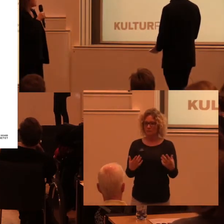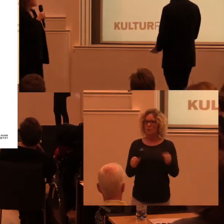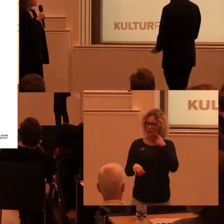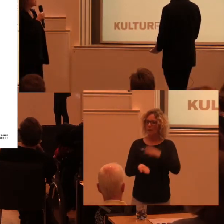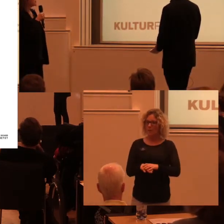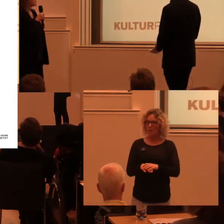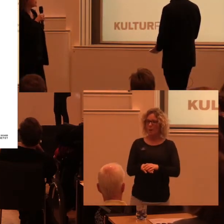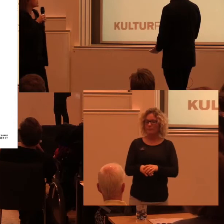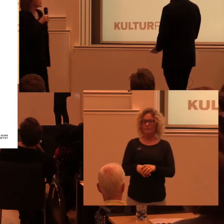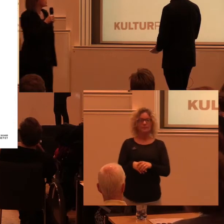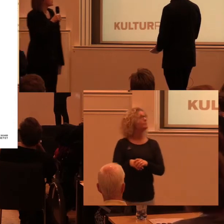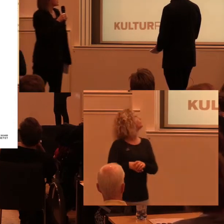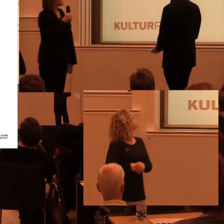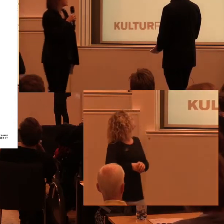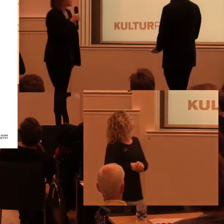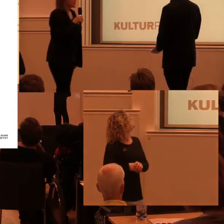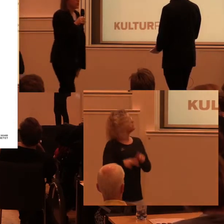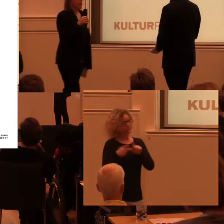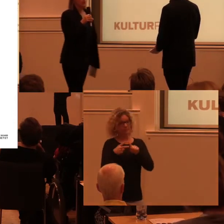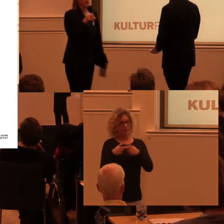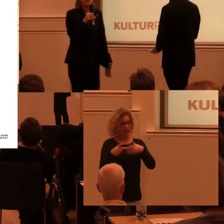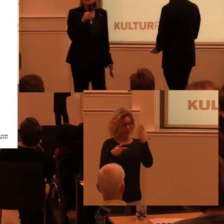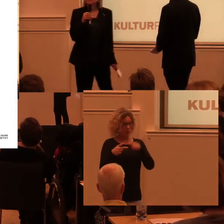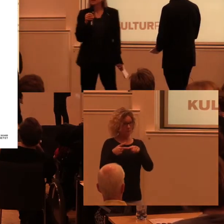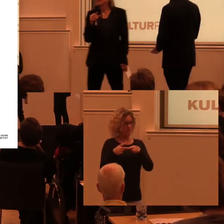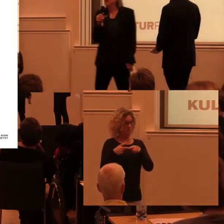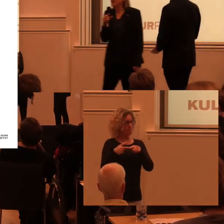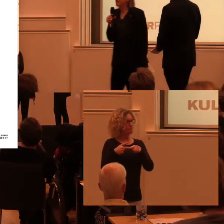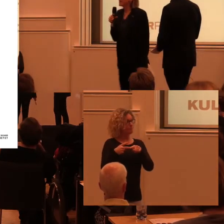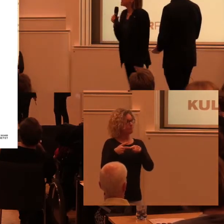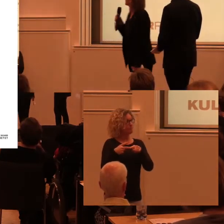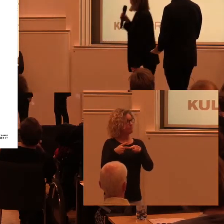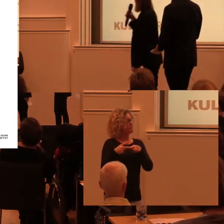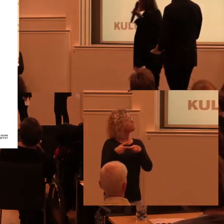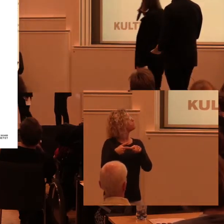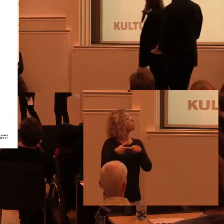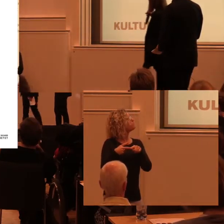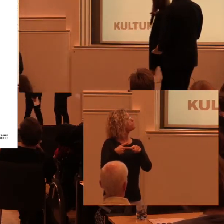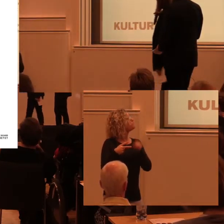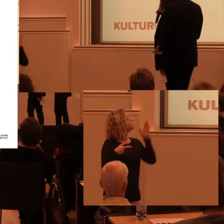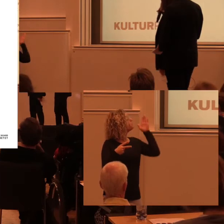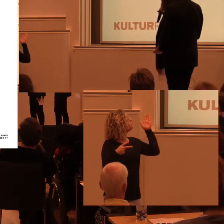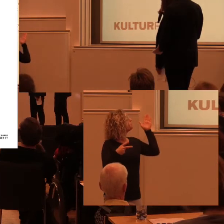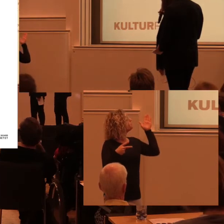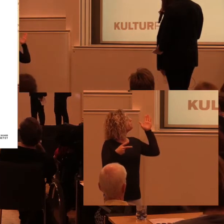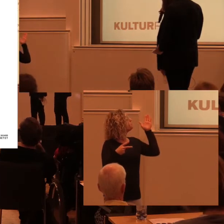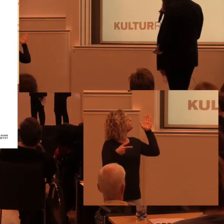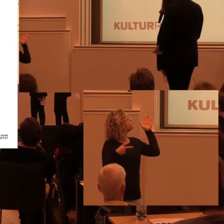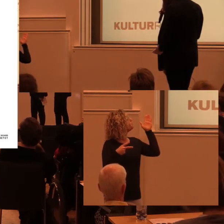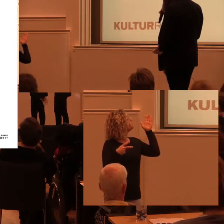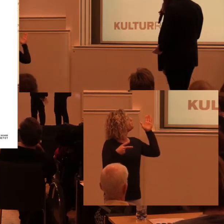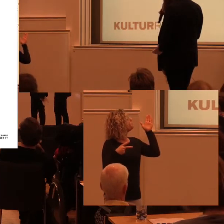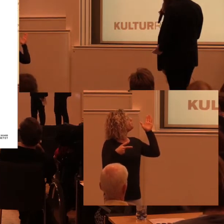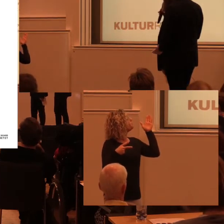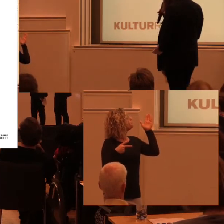Samhället måste utformas så att människor med funktionsnedsättning blir allt mer delaktiga, blir